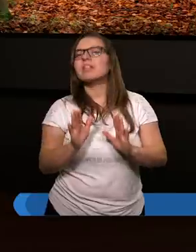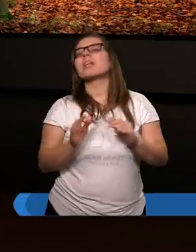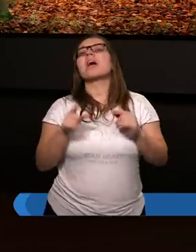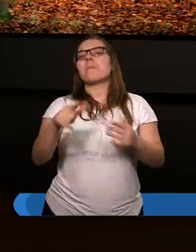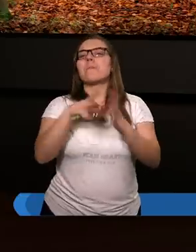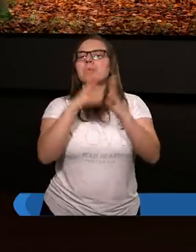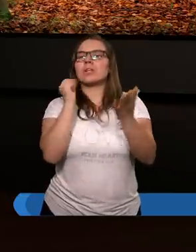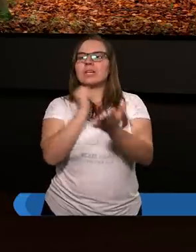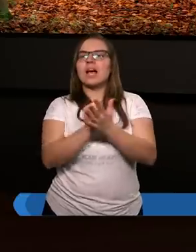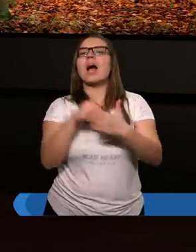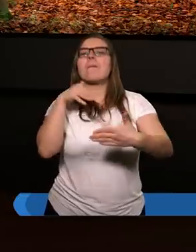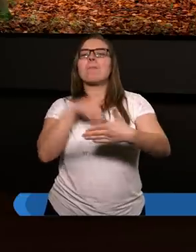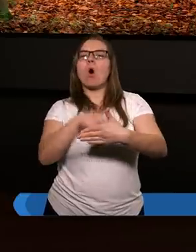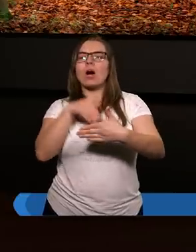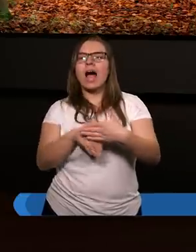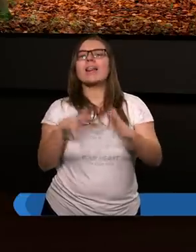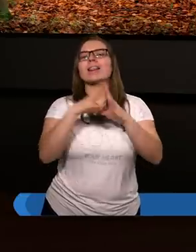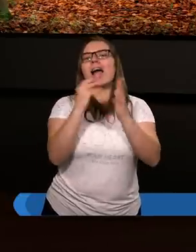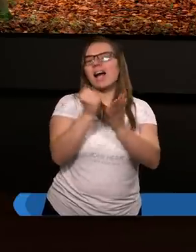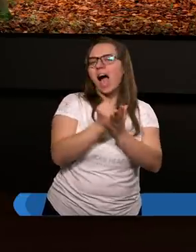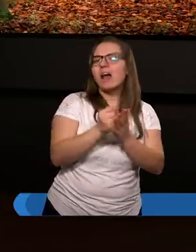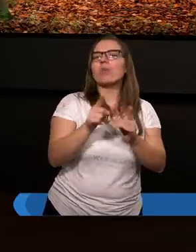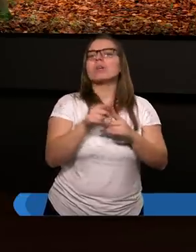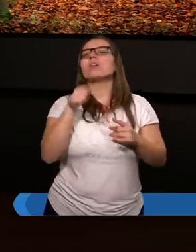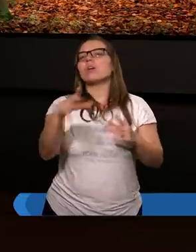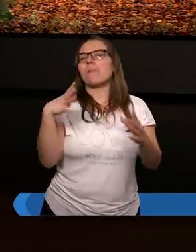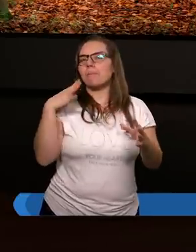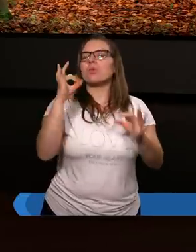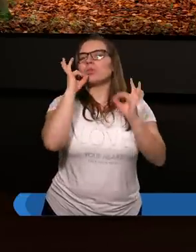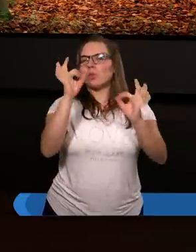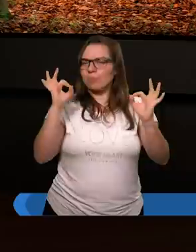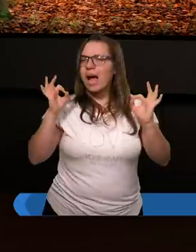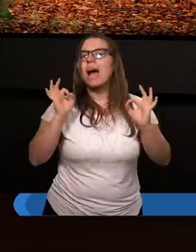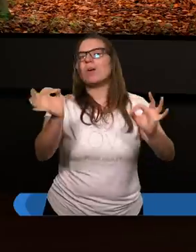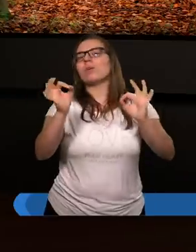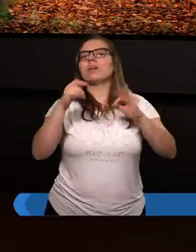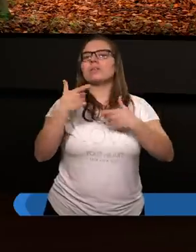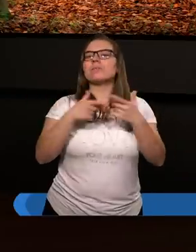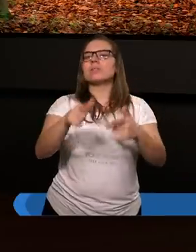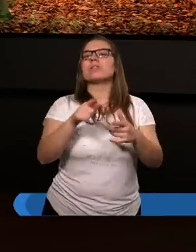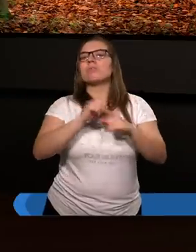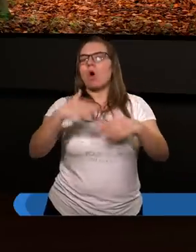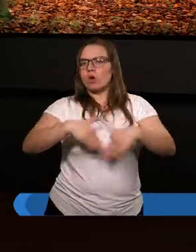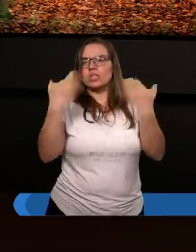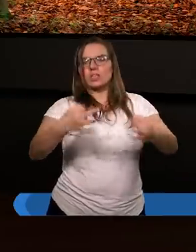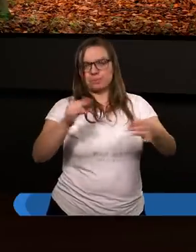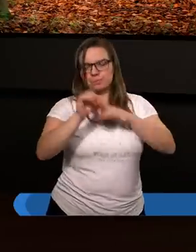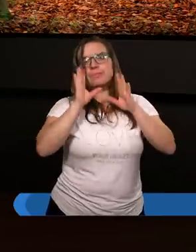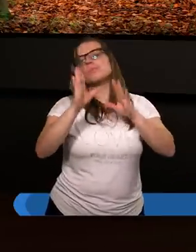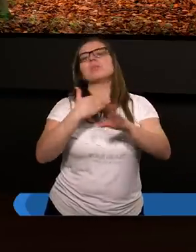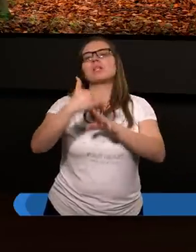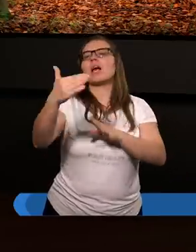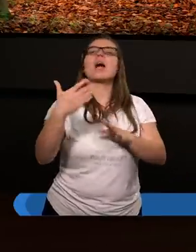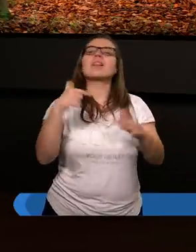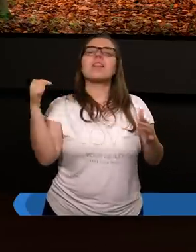przykazania moralne, dekalog były zawsze aktualne, są aktualne po dzień dzisiejszy i oni